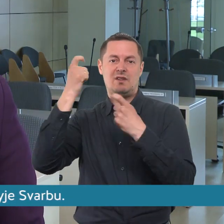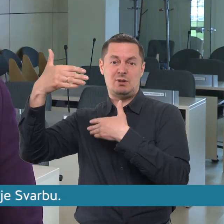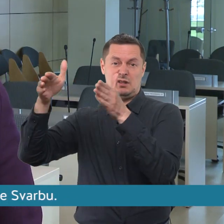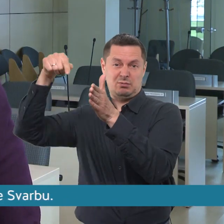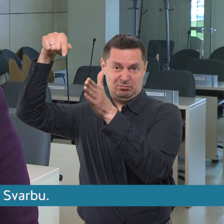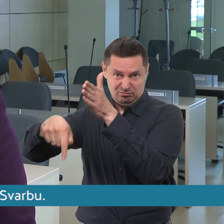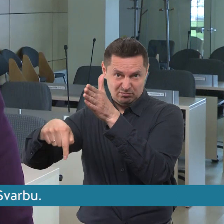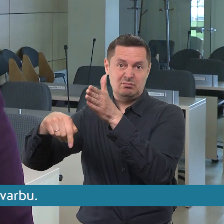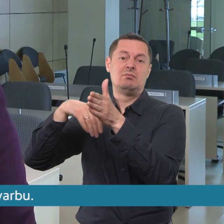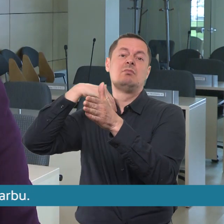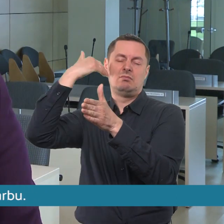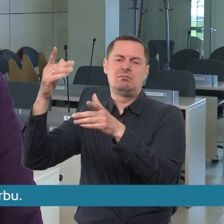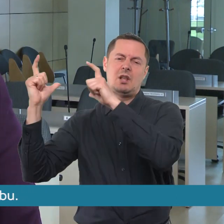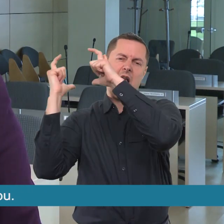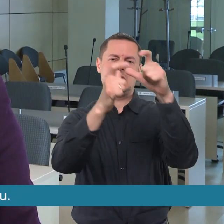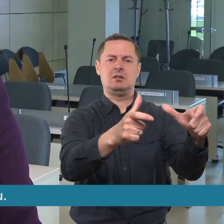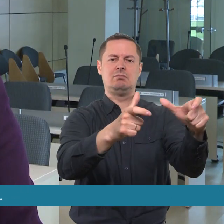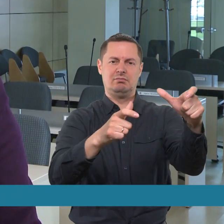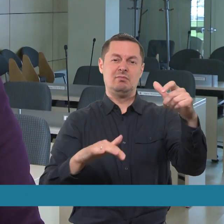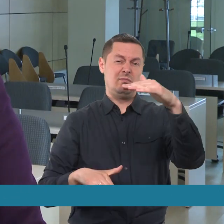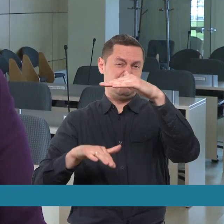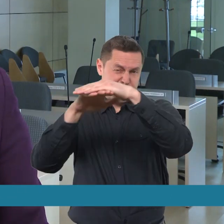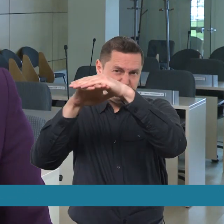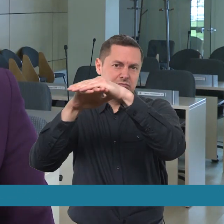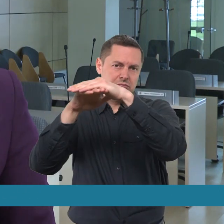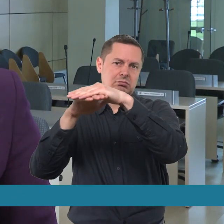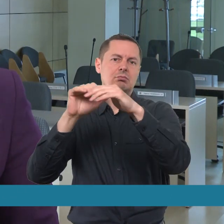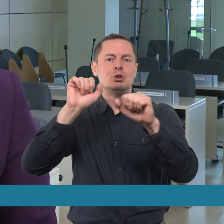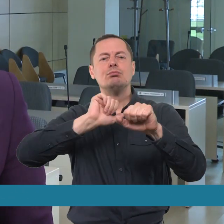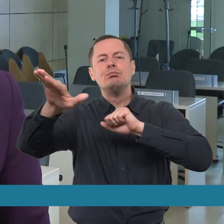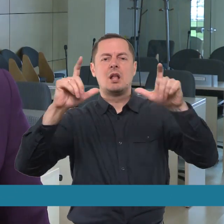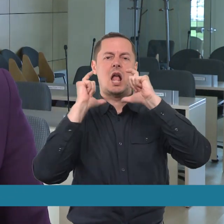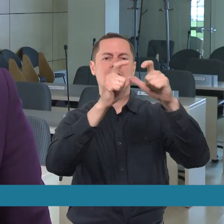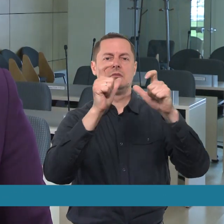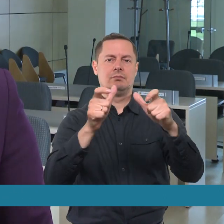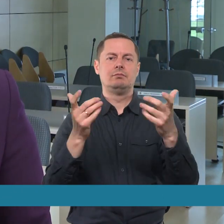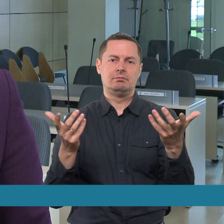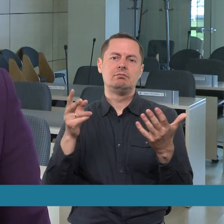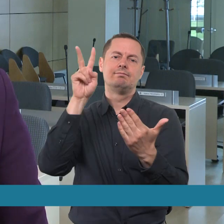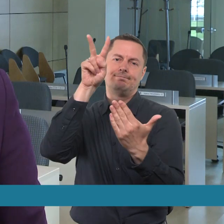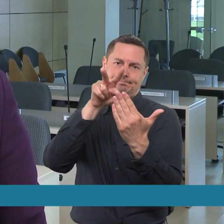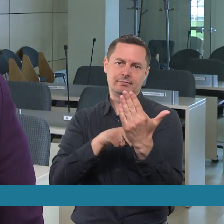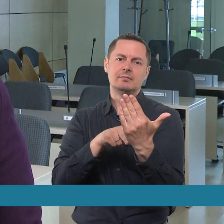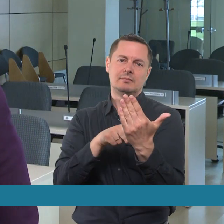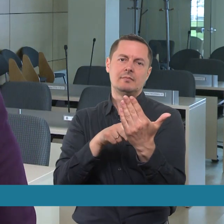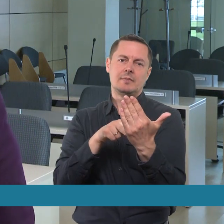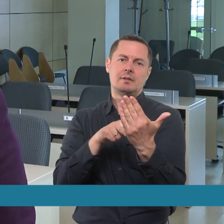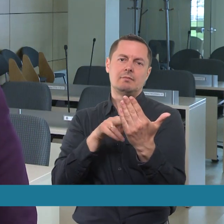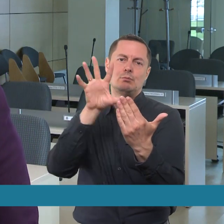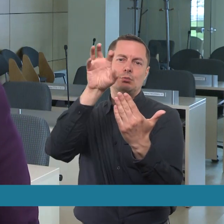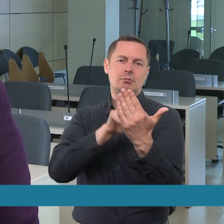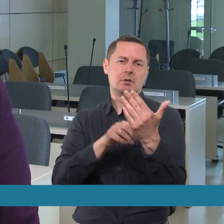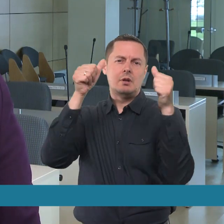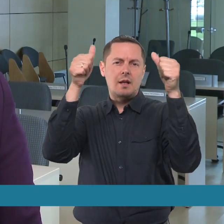sukrenta. Vadinas, tik tai po to, kai jau tas žurnalas užpildomas, žmogui reikia peržiūrėti, ar visos nuotrukos yra